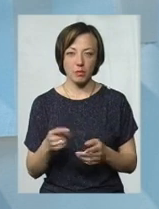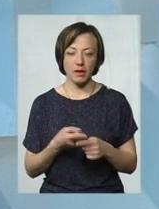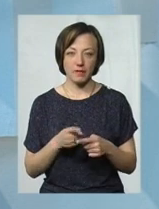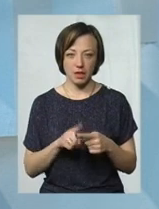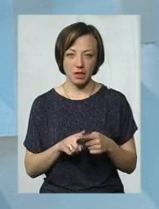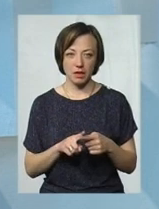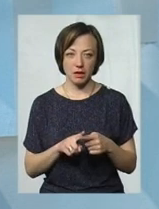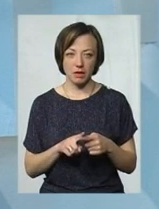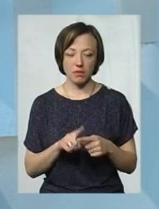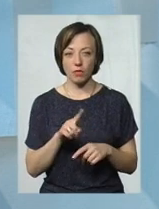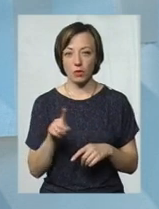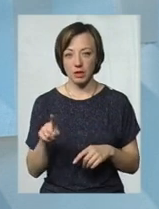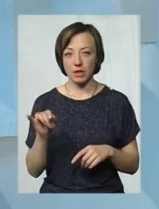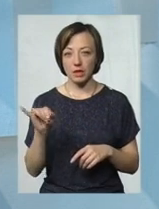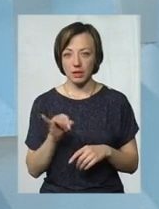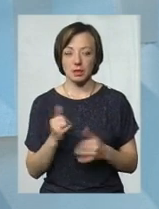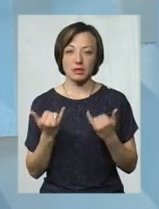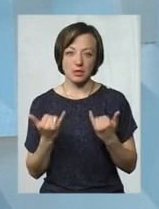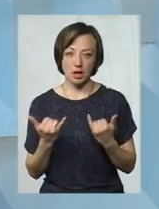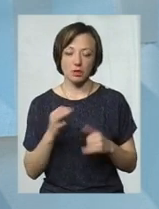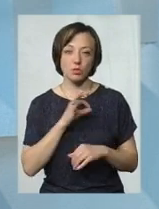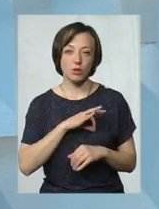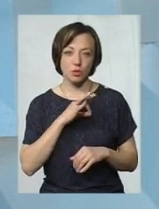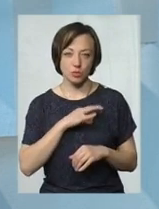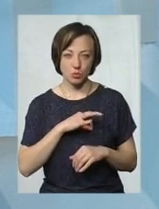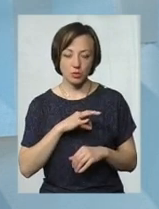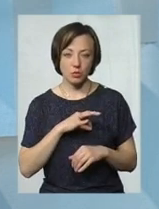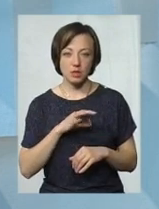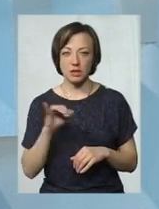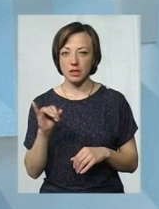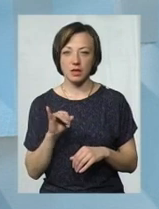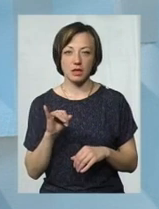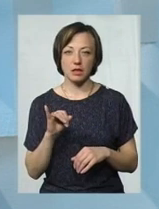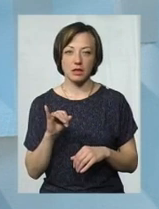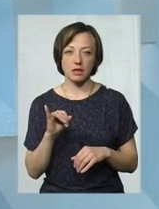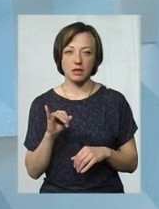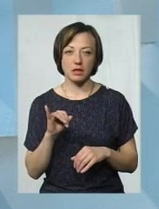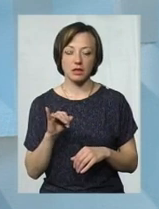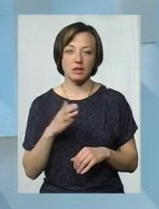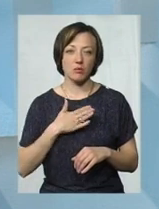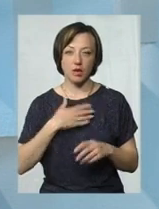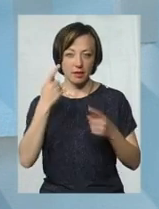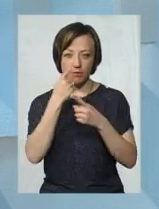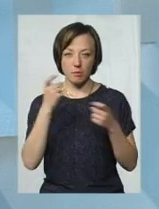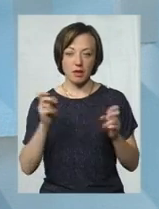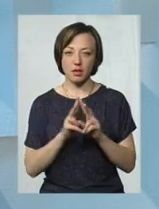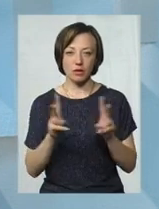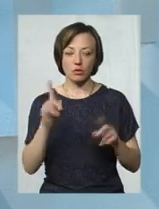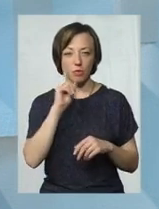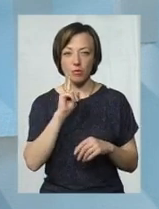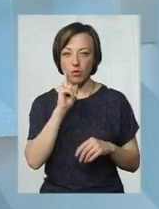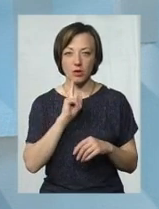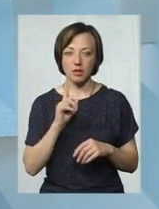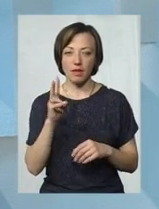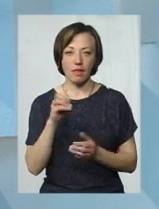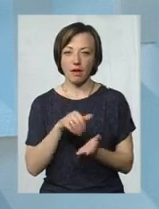вони і зараз користуються. За моєю інформацією, ніхто поки що від